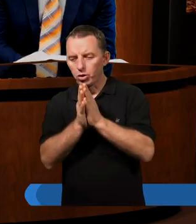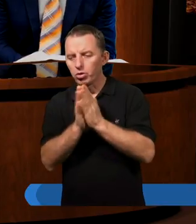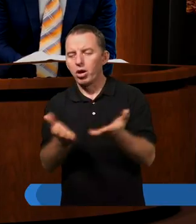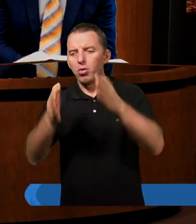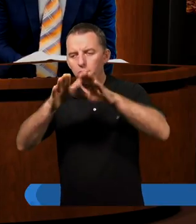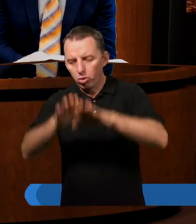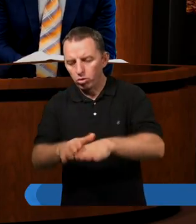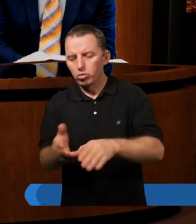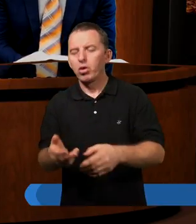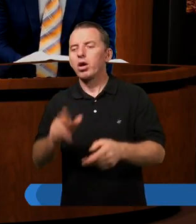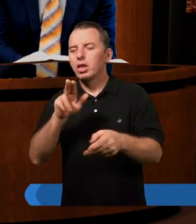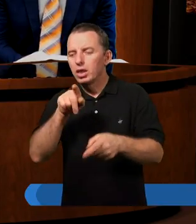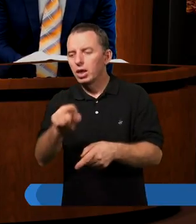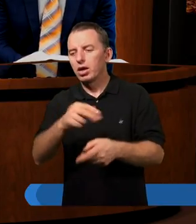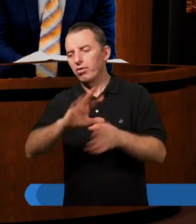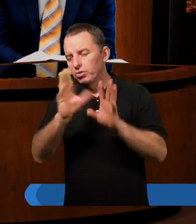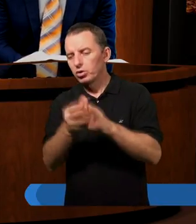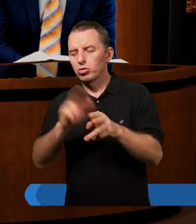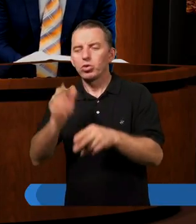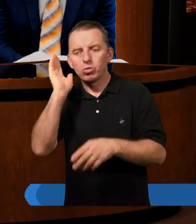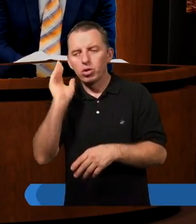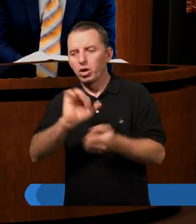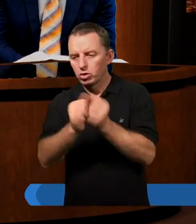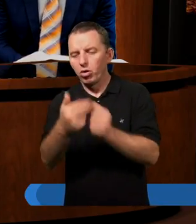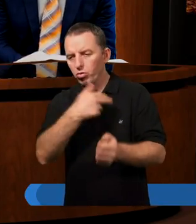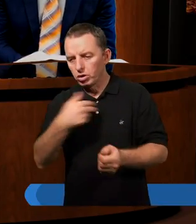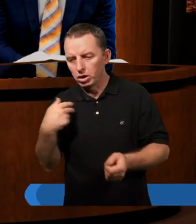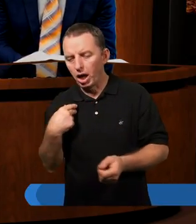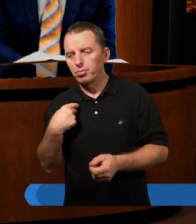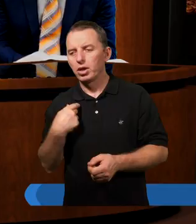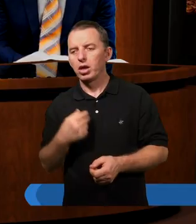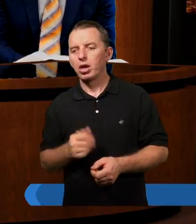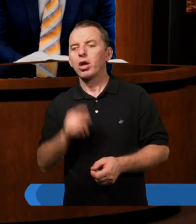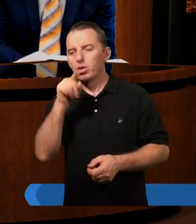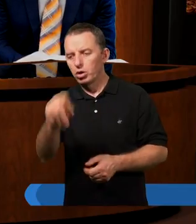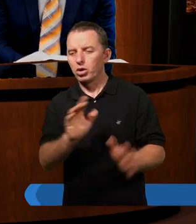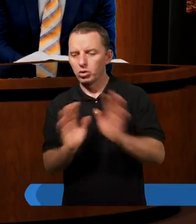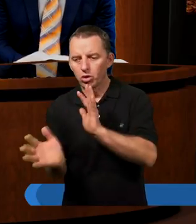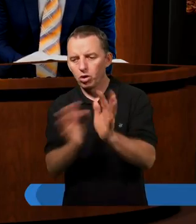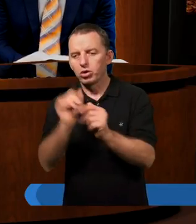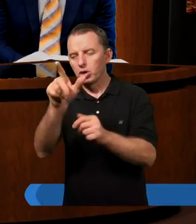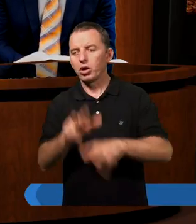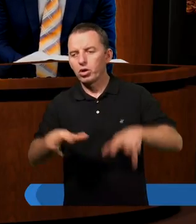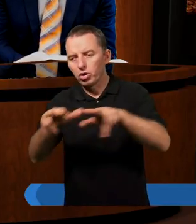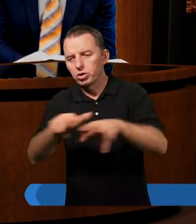błogosławił wszystkich, którzy nas słuchają, którzy są z nami, abyś Ty, Panie, troszczył się o ich rodziny,